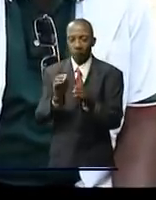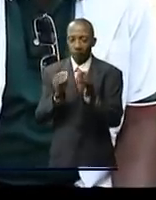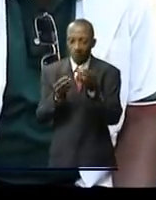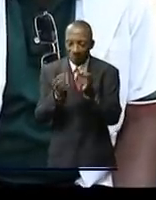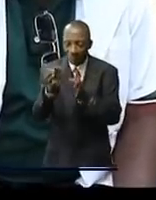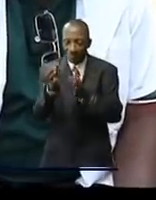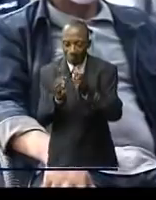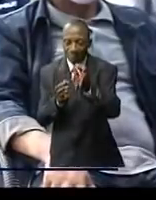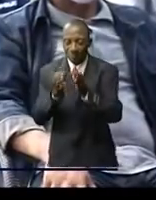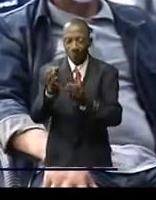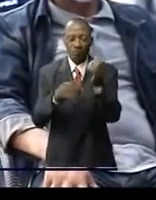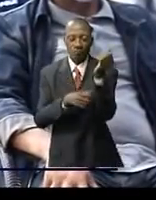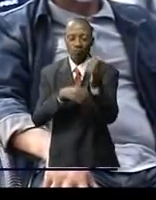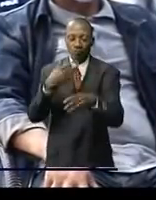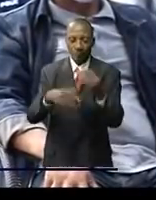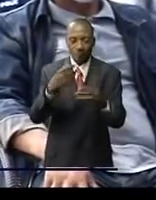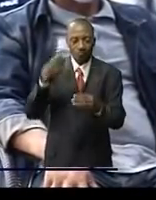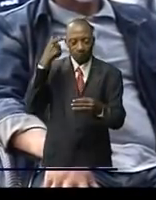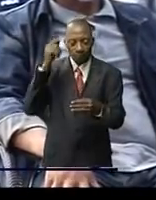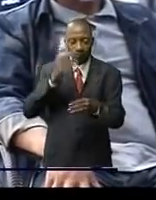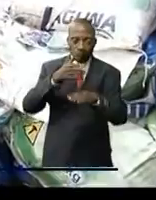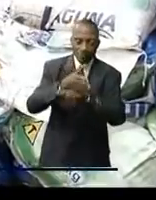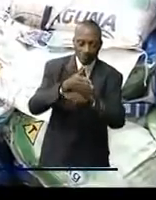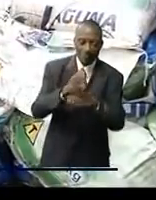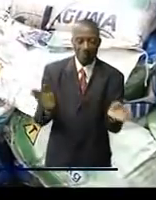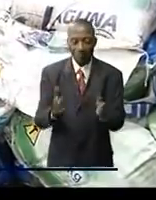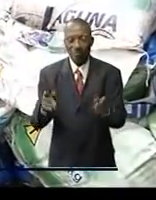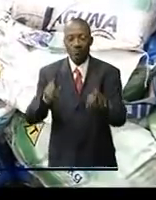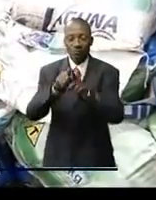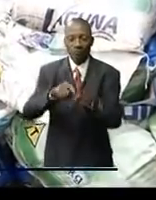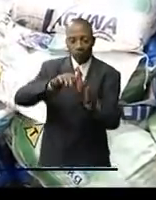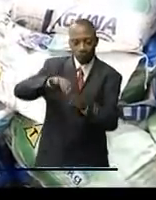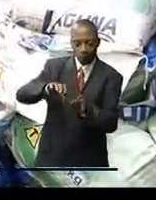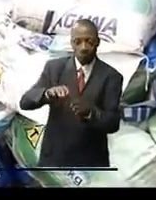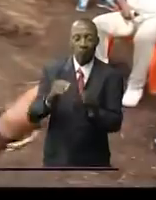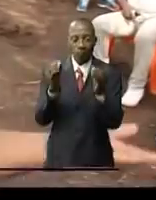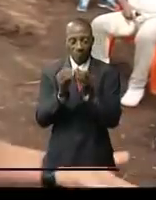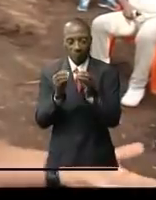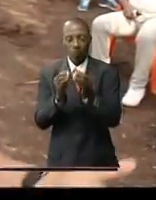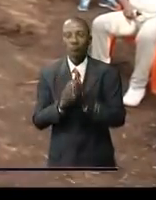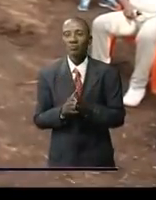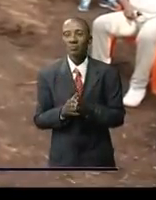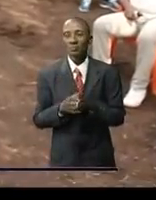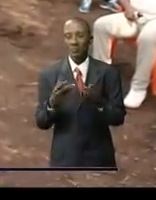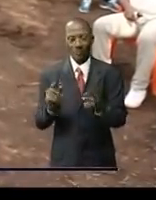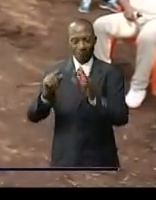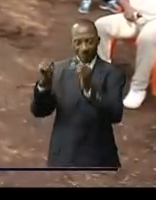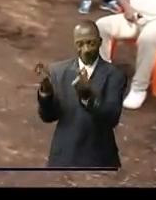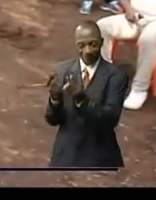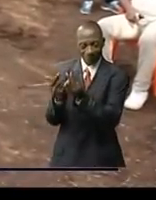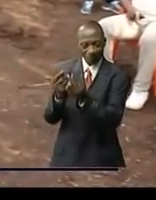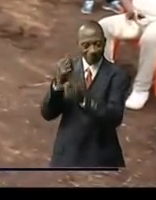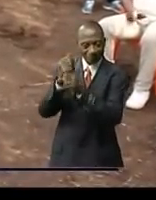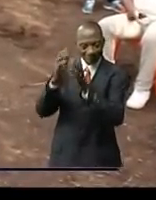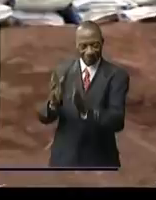le pays à quitter cette dépendance d'importation des surgelés. Une grande satisfaction pour les bénéficiaires de cet accompagnement gouvernemental